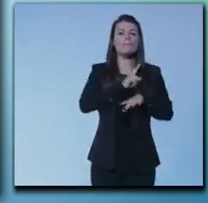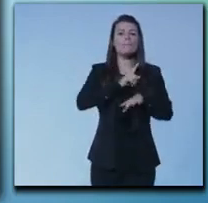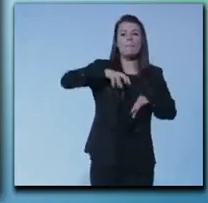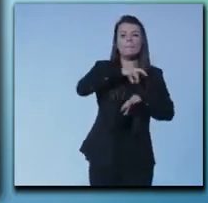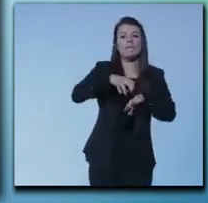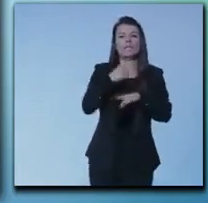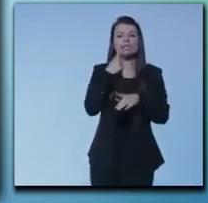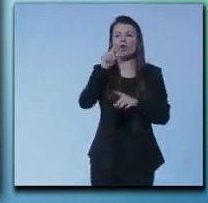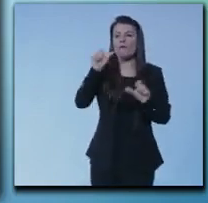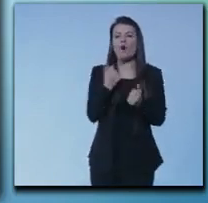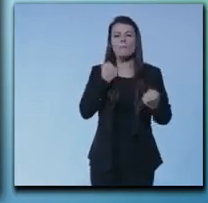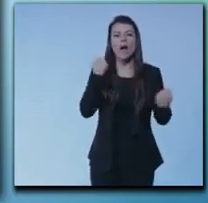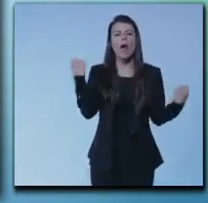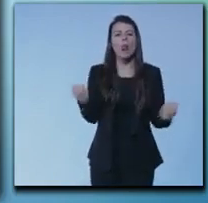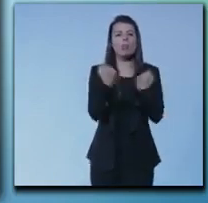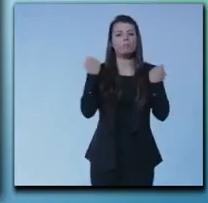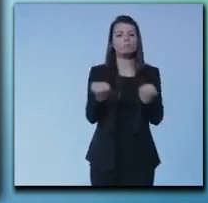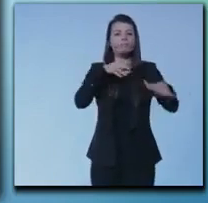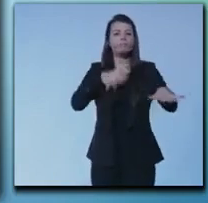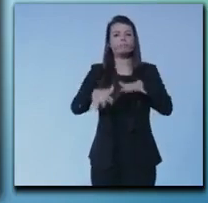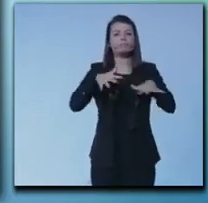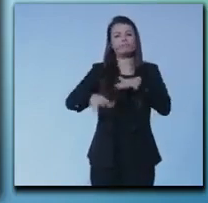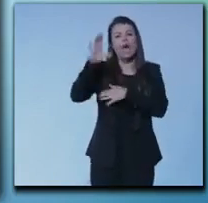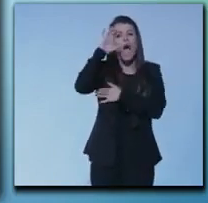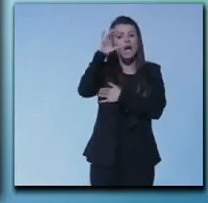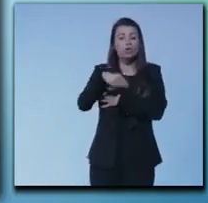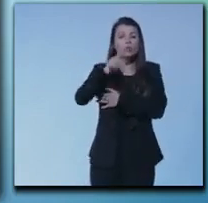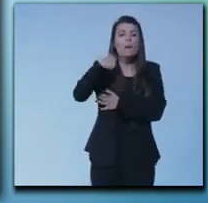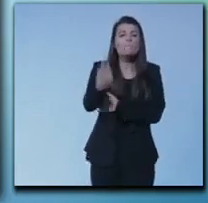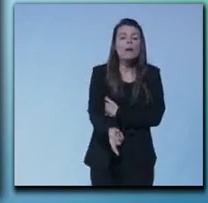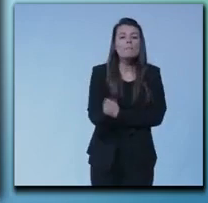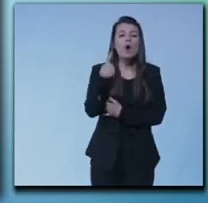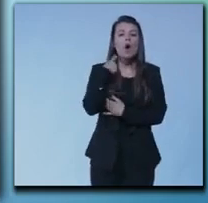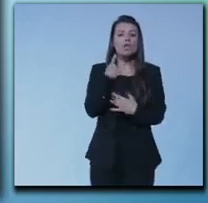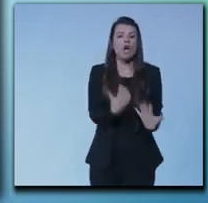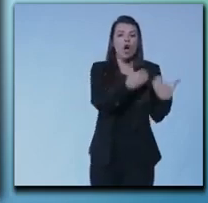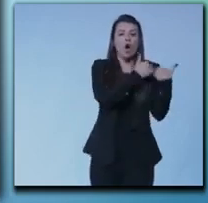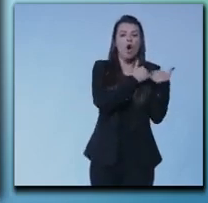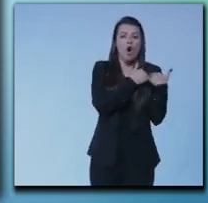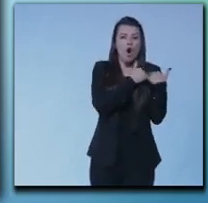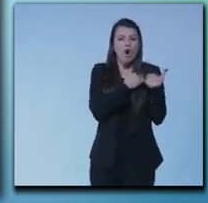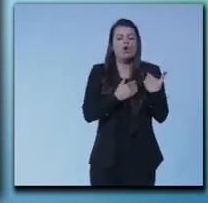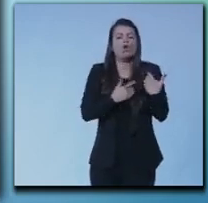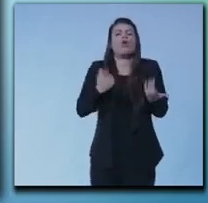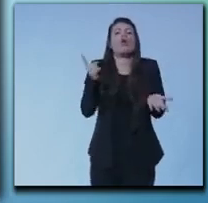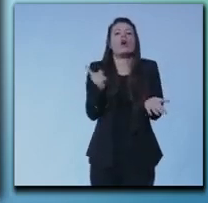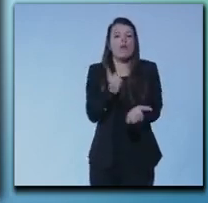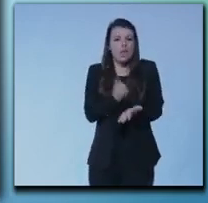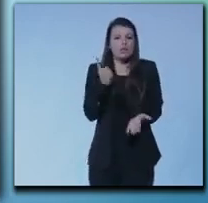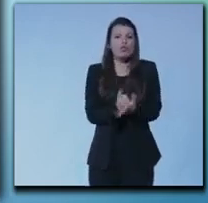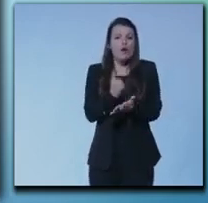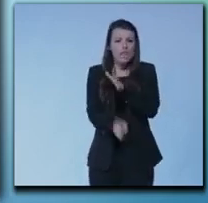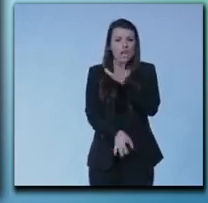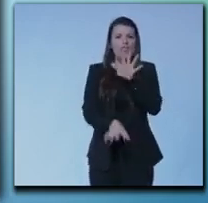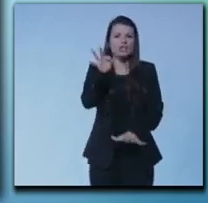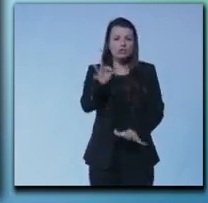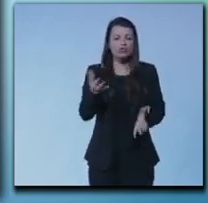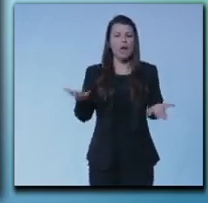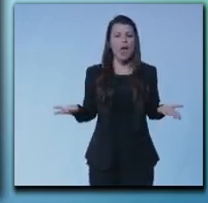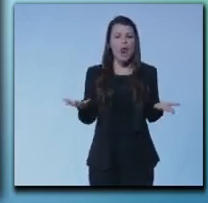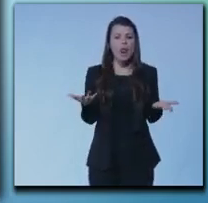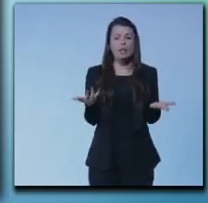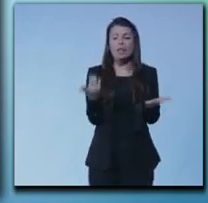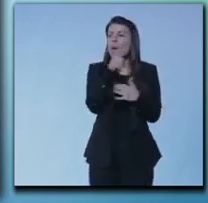di ascolto però poi onore e onere della scelta qualcuno si deve prendere delle responsabilità di scegliere